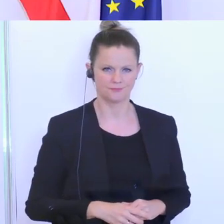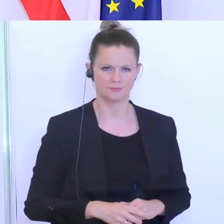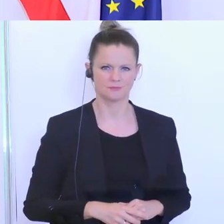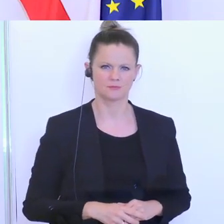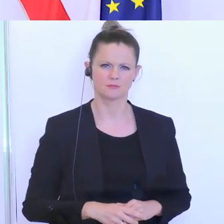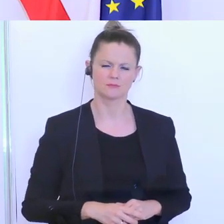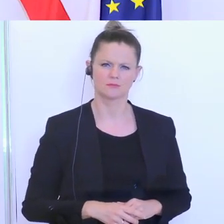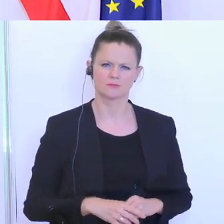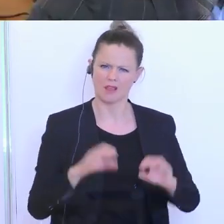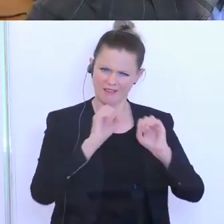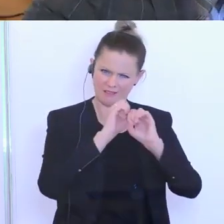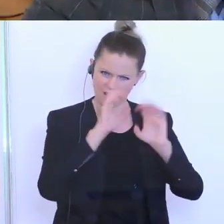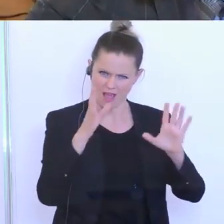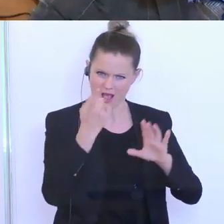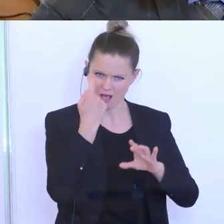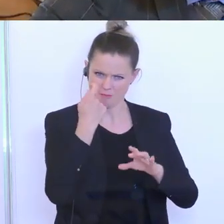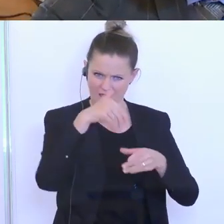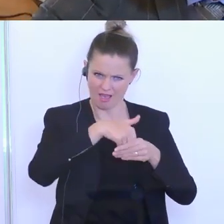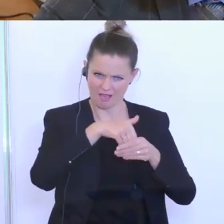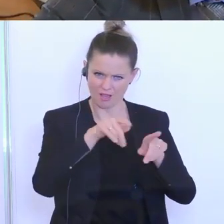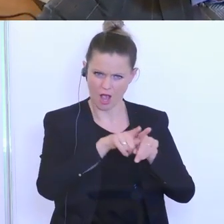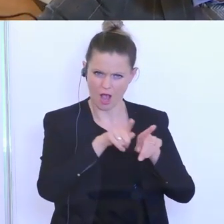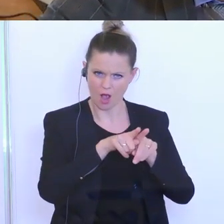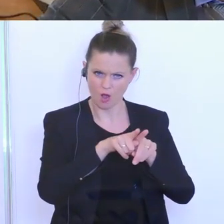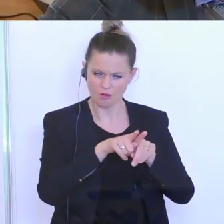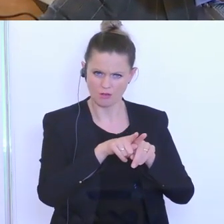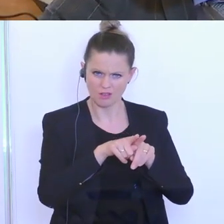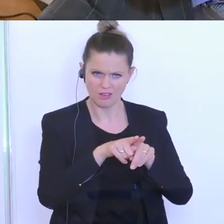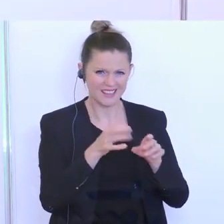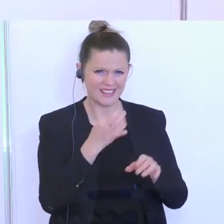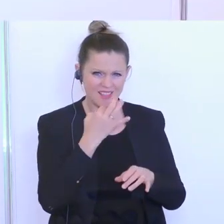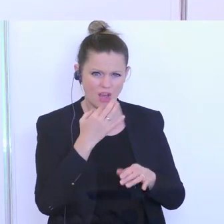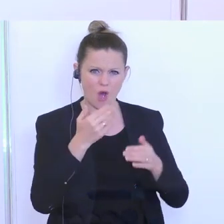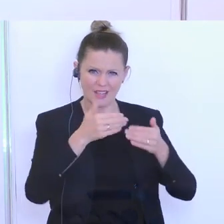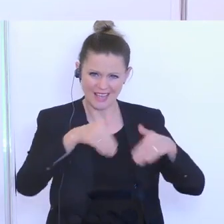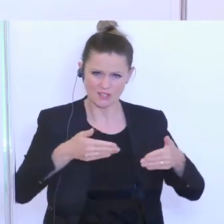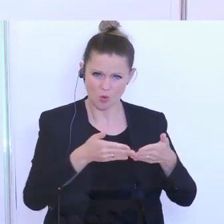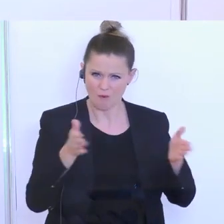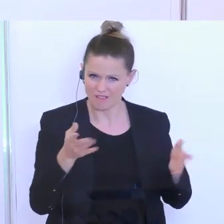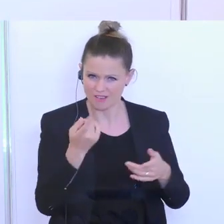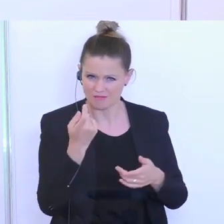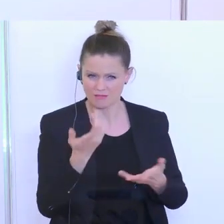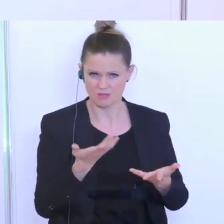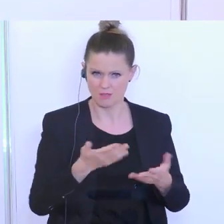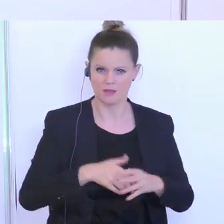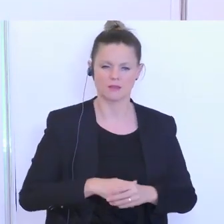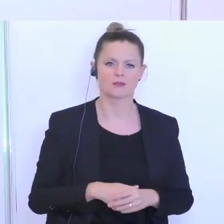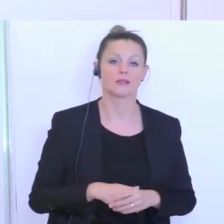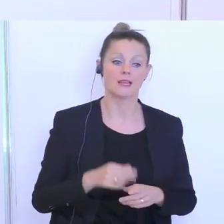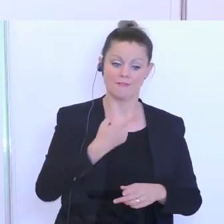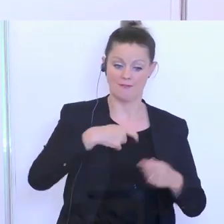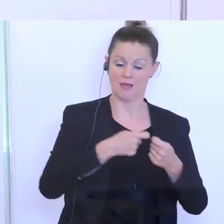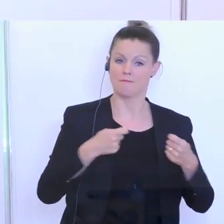Meinen Sie mit Klarheit auch, dass man weiß, welche Grenzen wann geöffnet werden? Was ich mit Klarheit meine, welche Maßnahmen wir